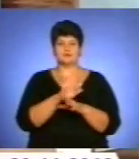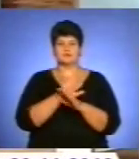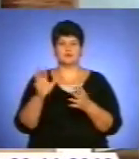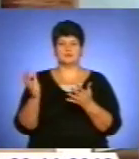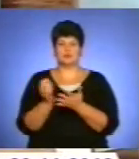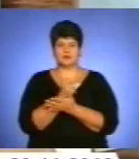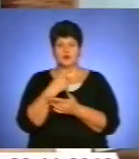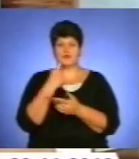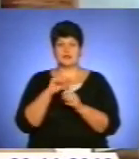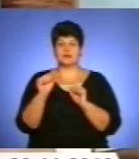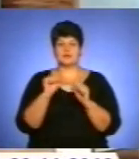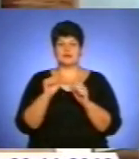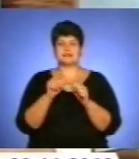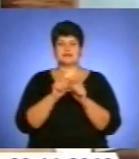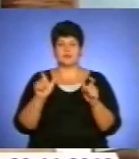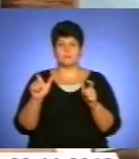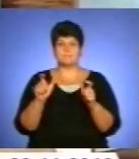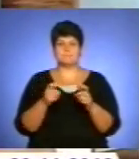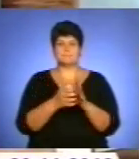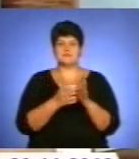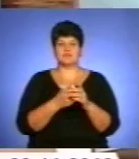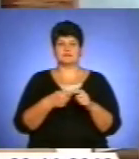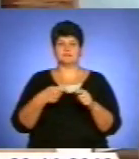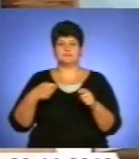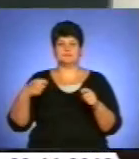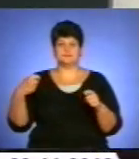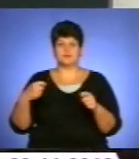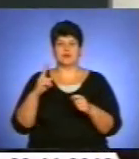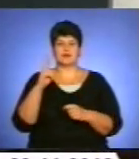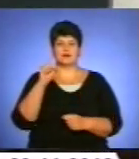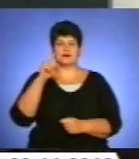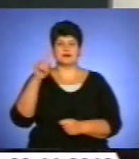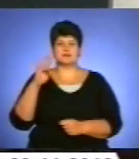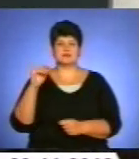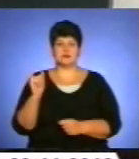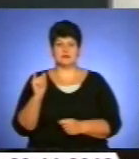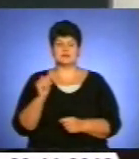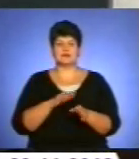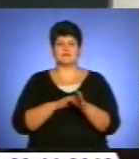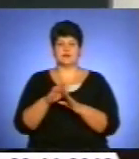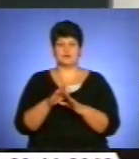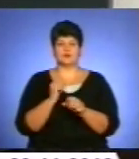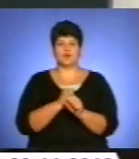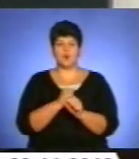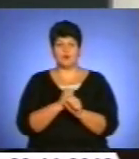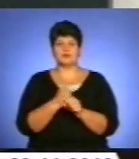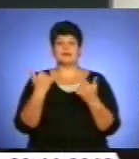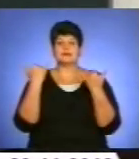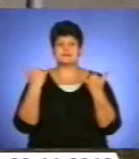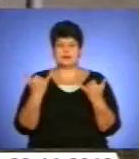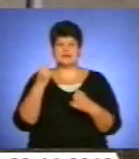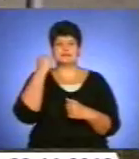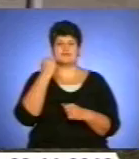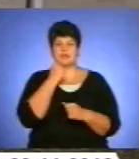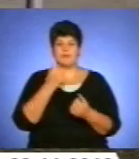каже керівник закладу. Причина – затримка платежів управління казначайства за виконані підрядником роботи. Наразі завдяки